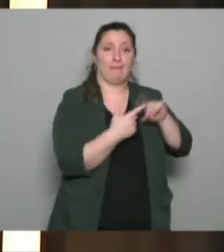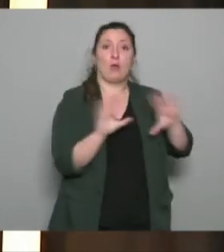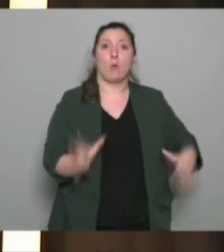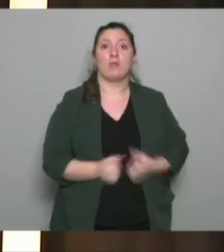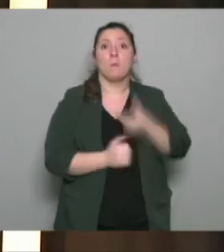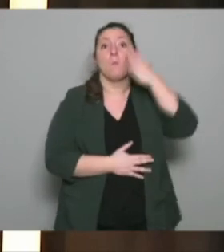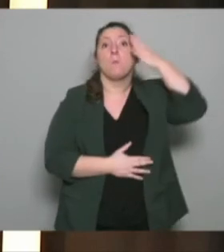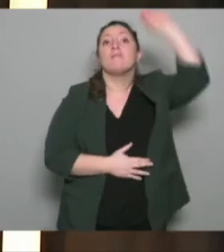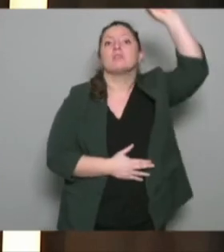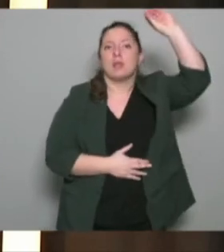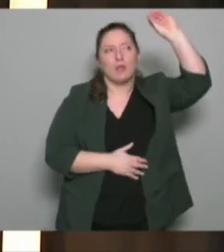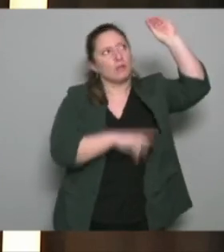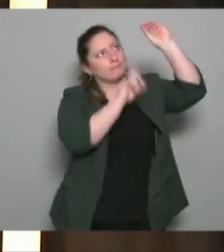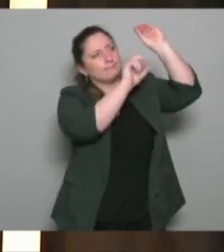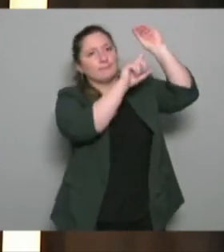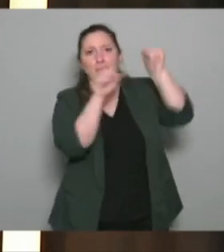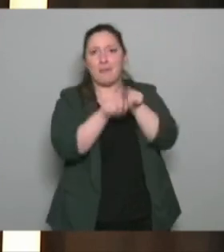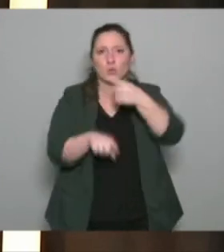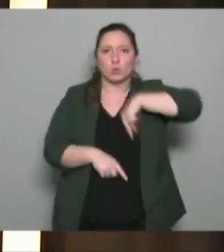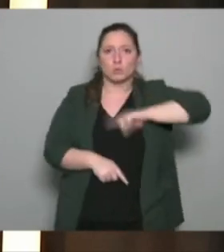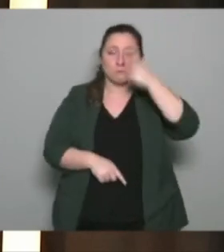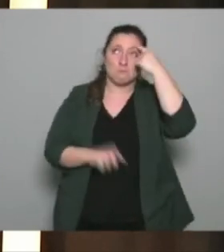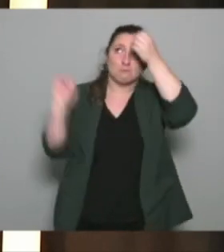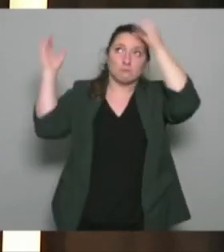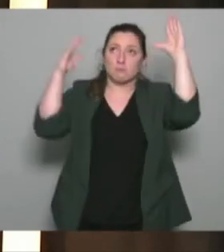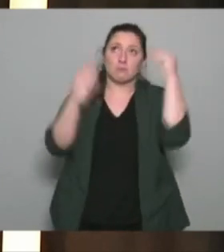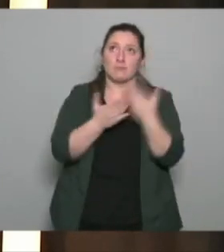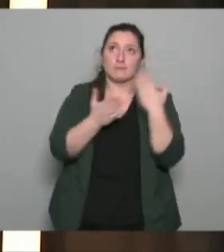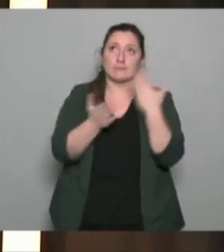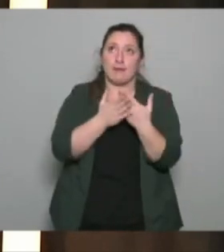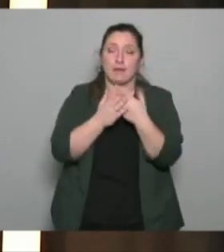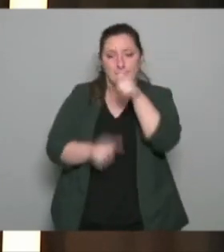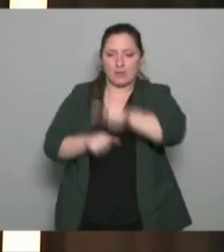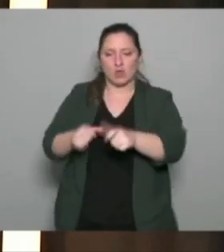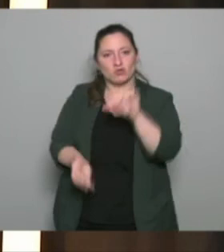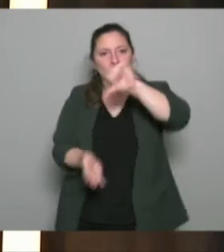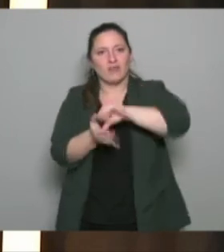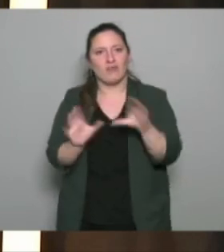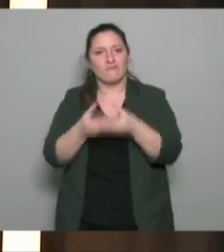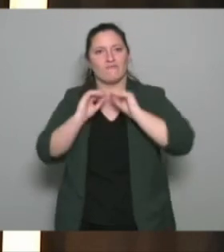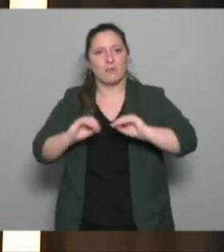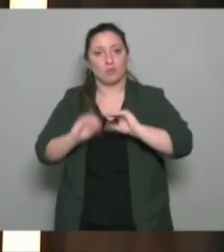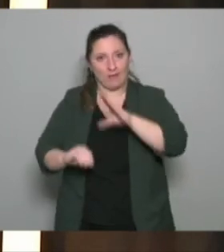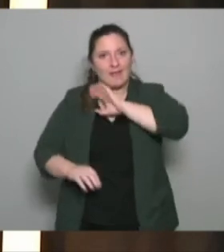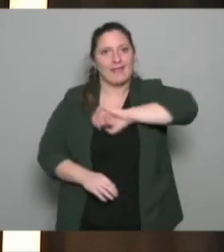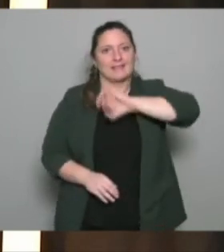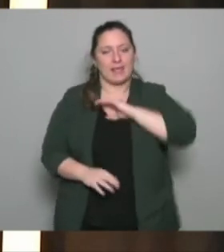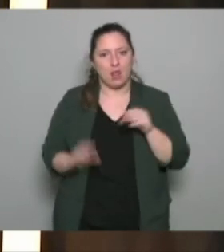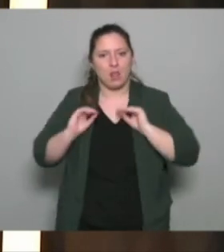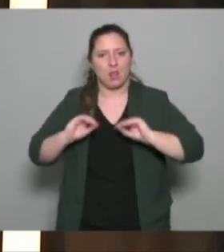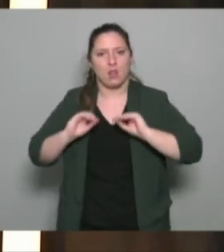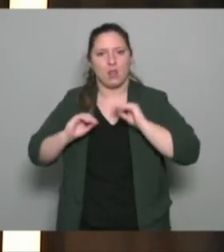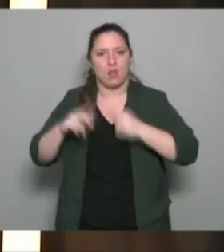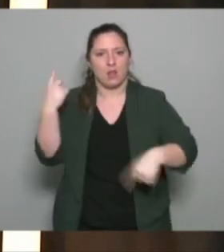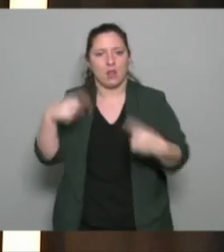nous l'entendions est telle que les opérateurs de formation et c'est de la faire émerger celle-là demande deux validations